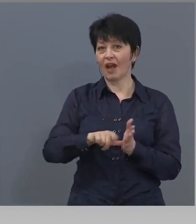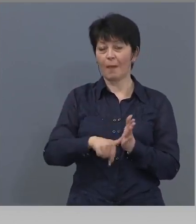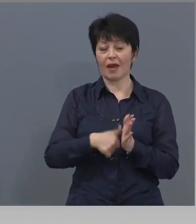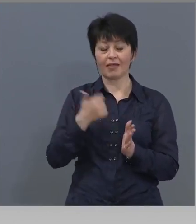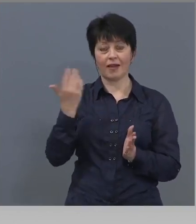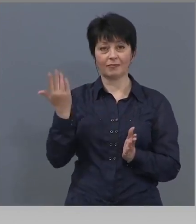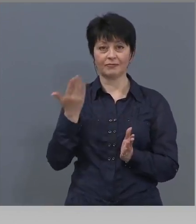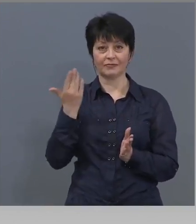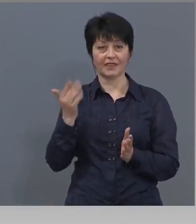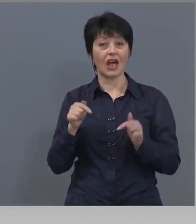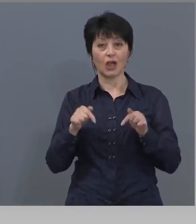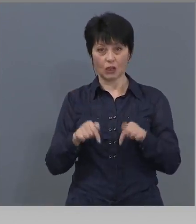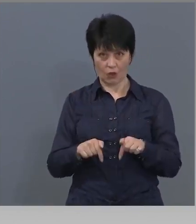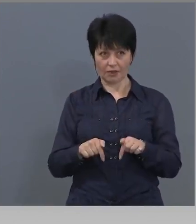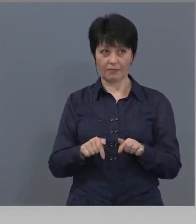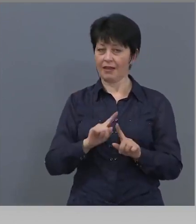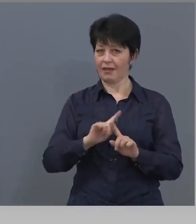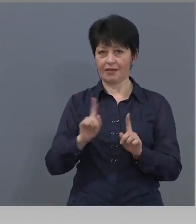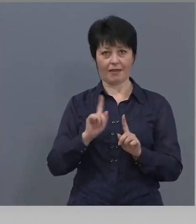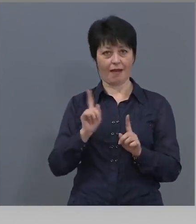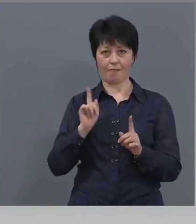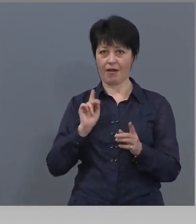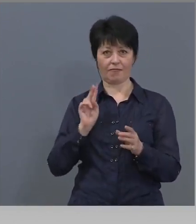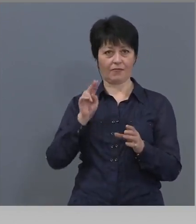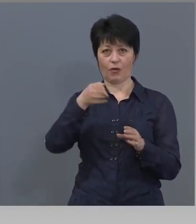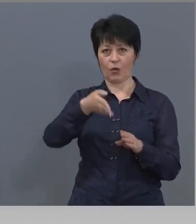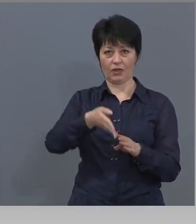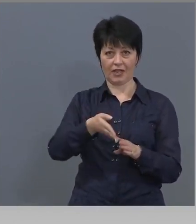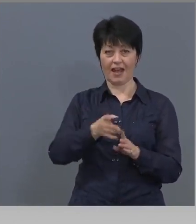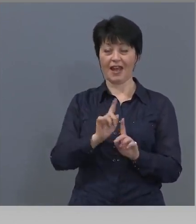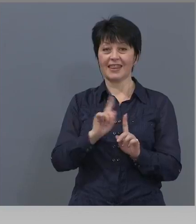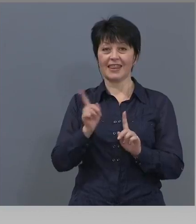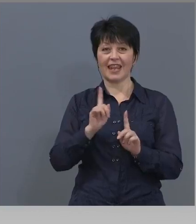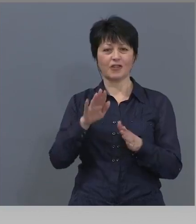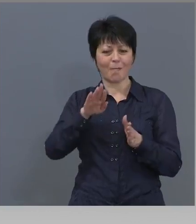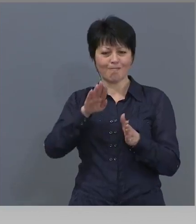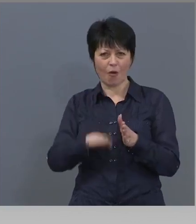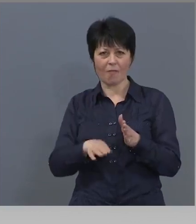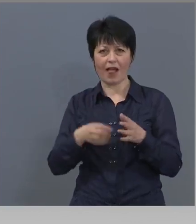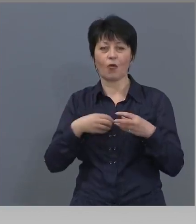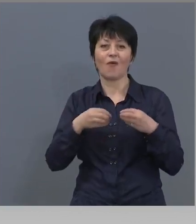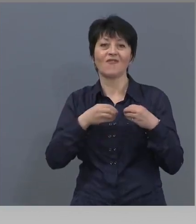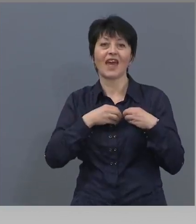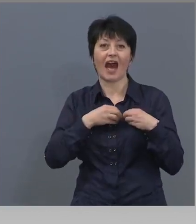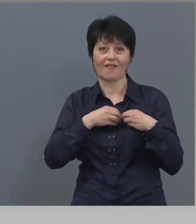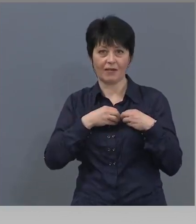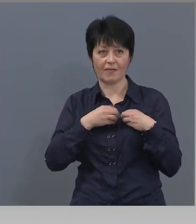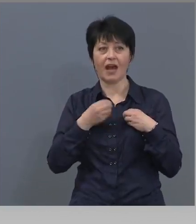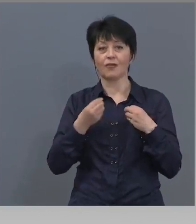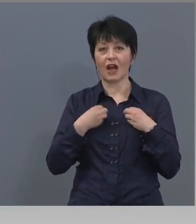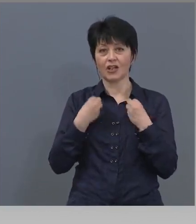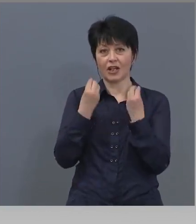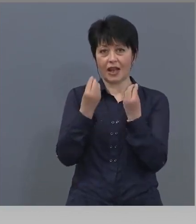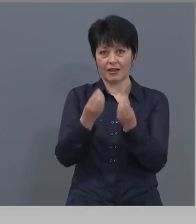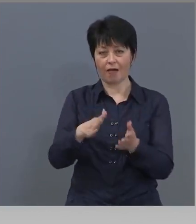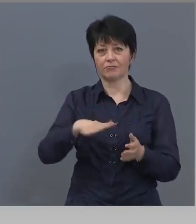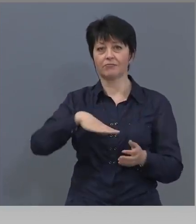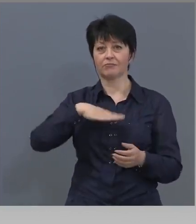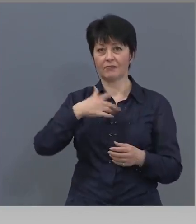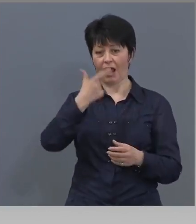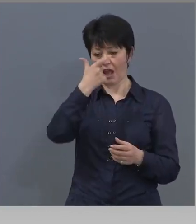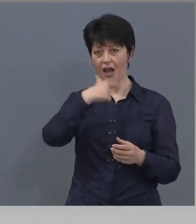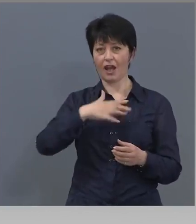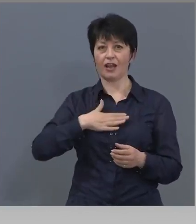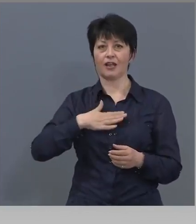Този път няма да отида. Не че по-малко вярвам. Не че по-малко, за да дам и аз личен пример, че по